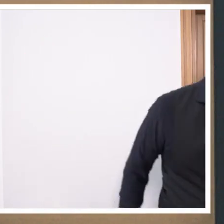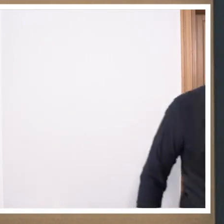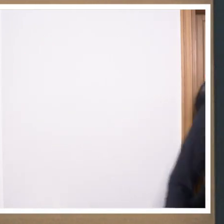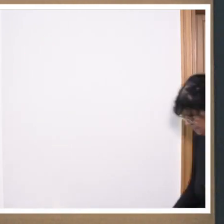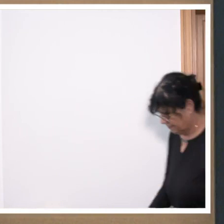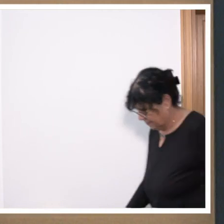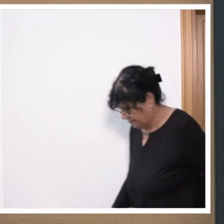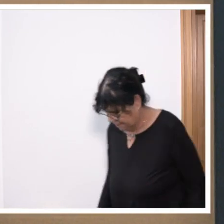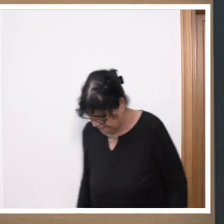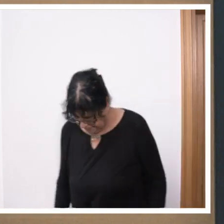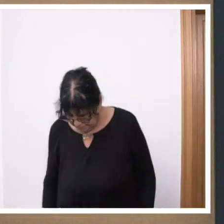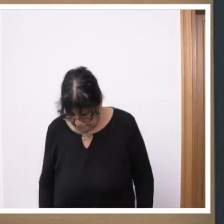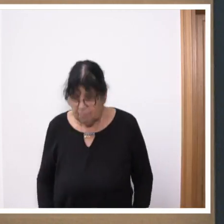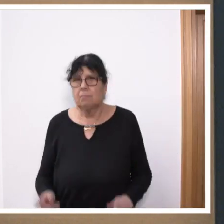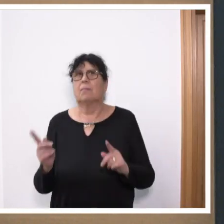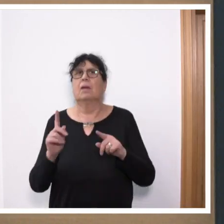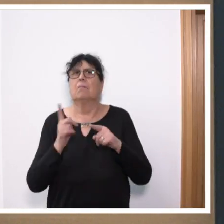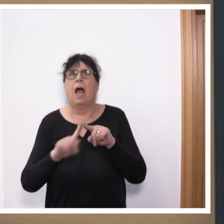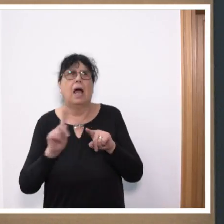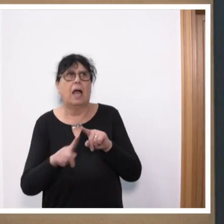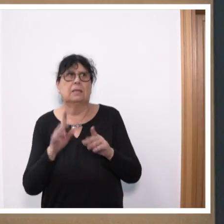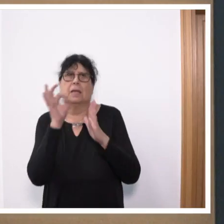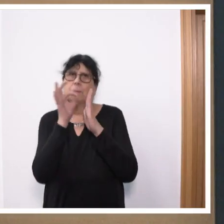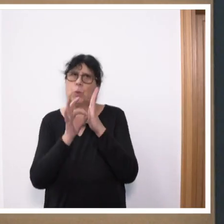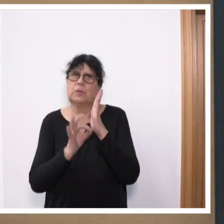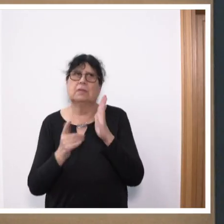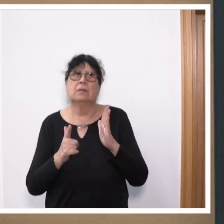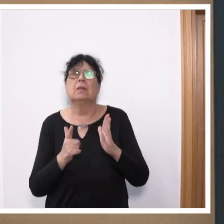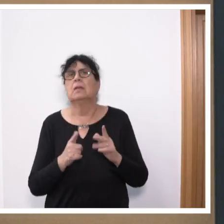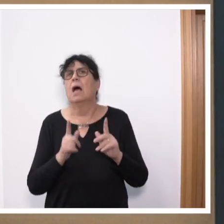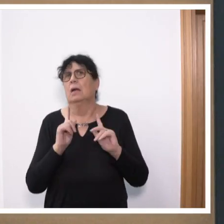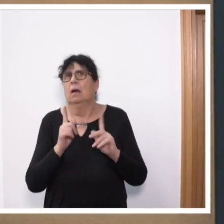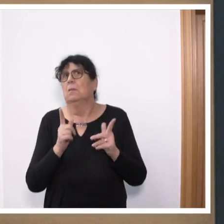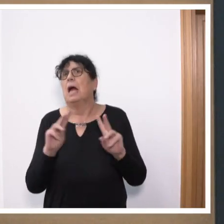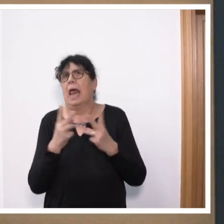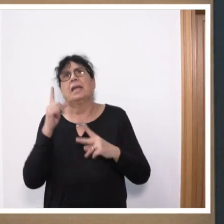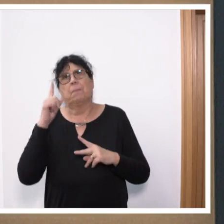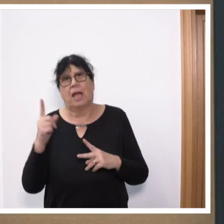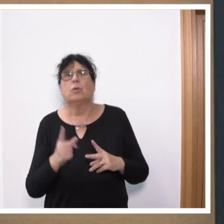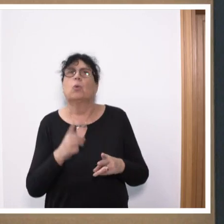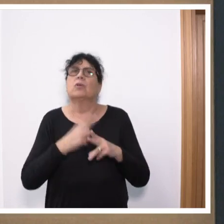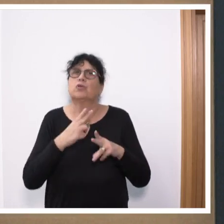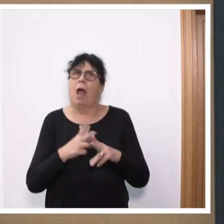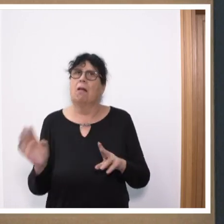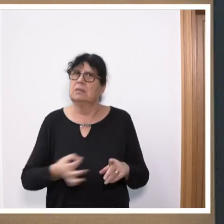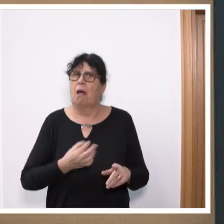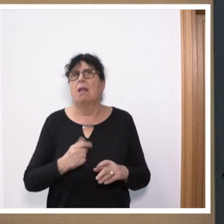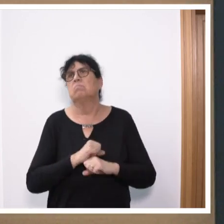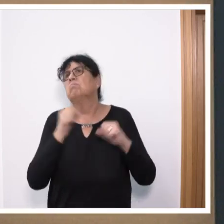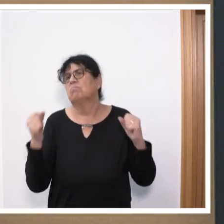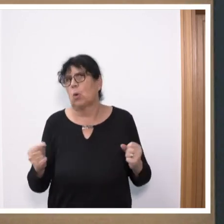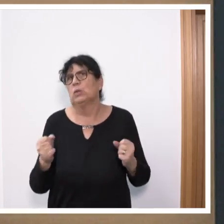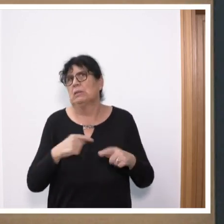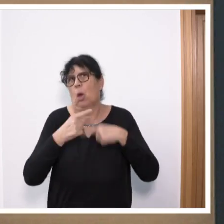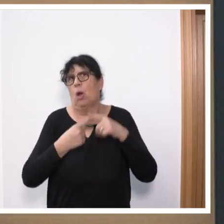In den anderen Punkten herrscht natürlich Einigkeit. Dass Stahl im Saarland eine große Tradition